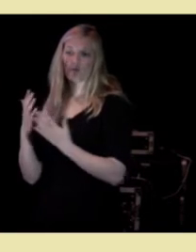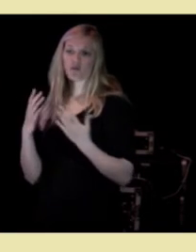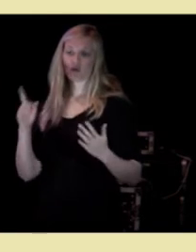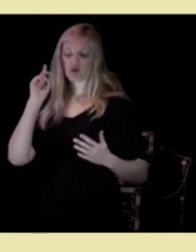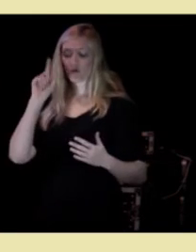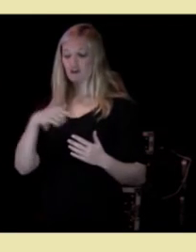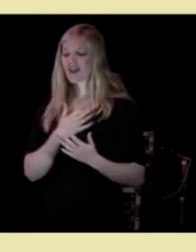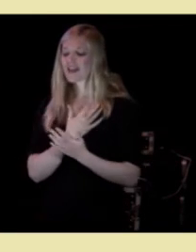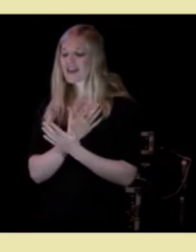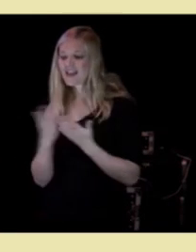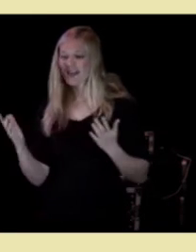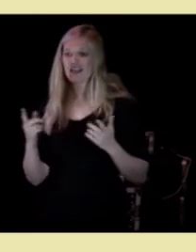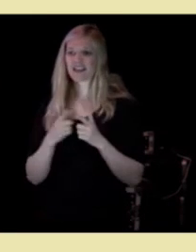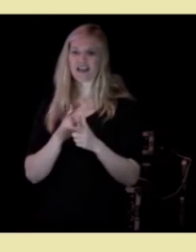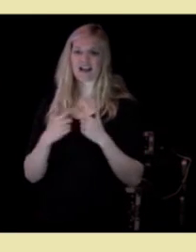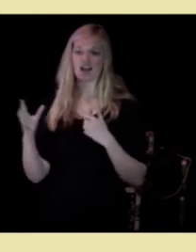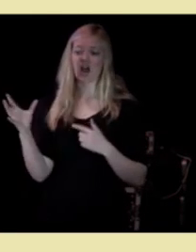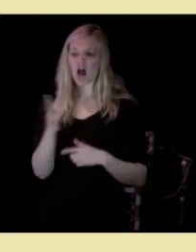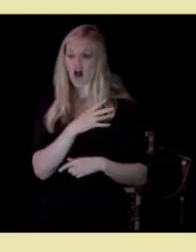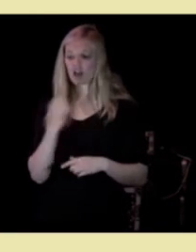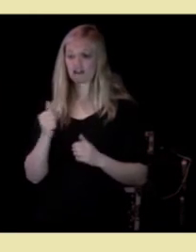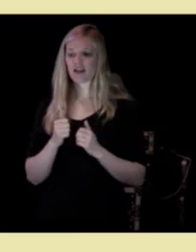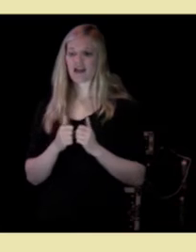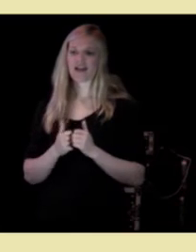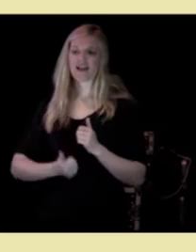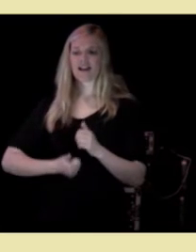eller alle leder arbeidet.